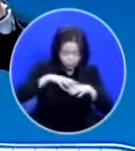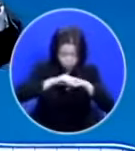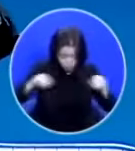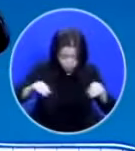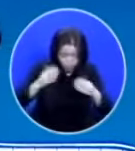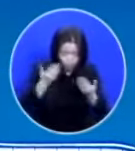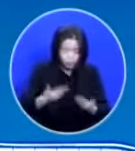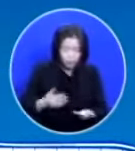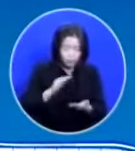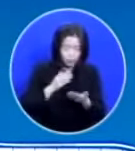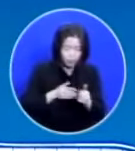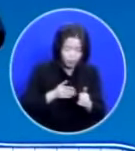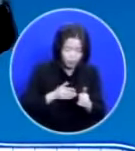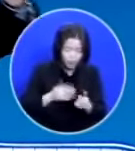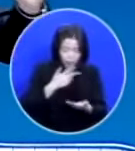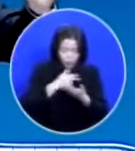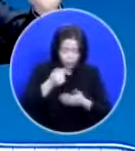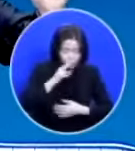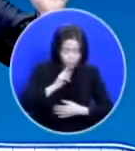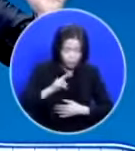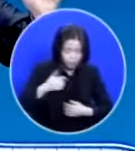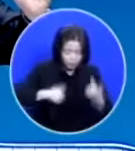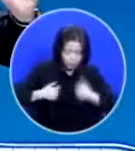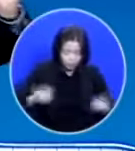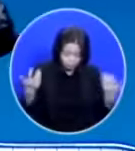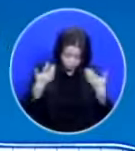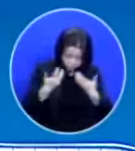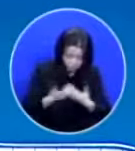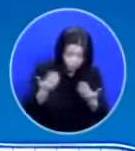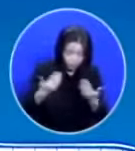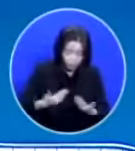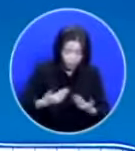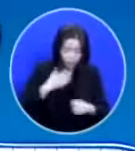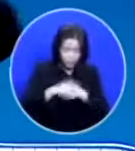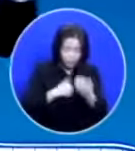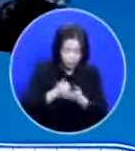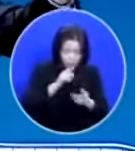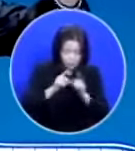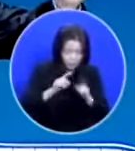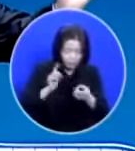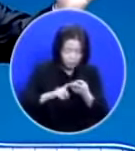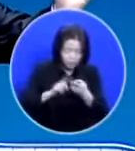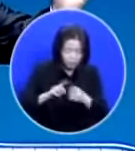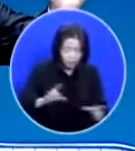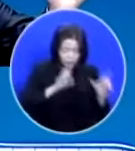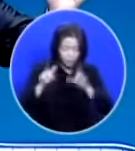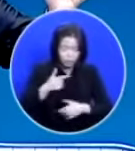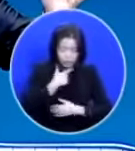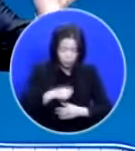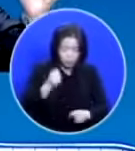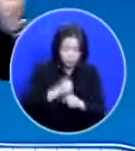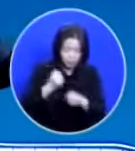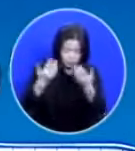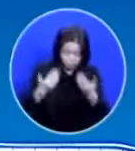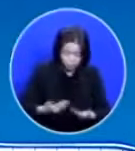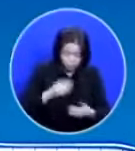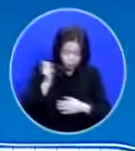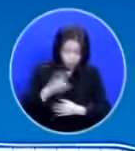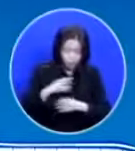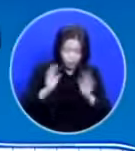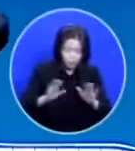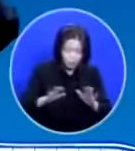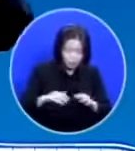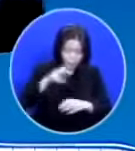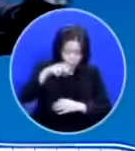주여 기쁨으로 채워주시고 하나님의 말씀대로 살고 싶어지게 해주시고 이번 한